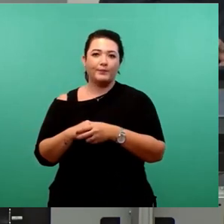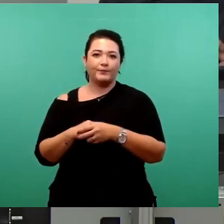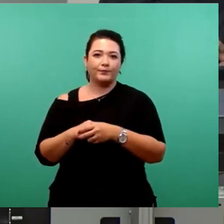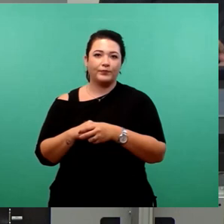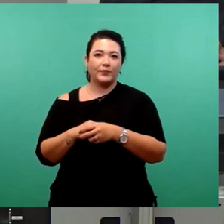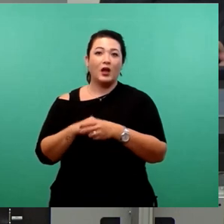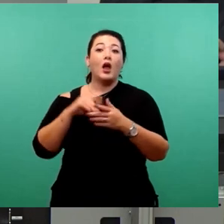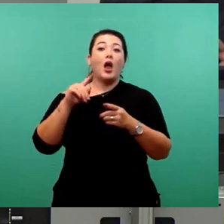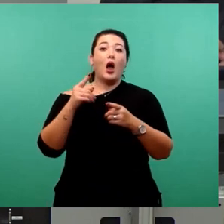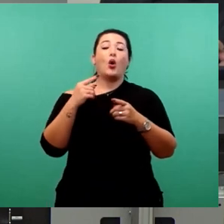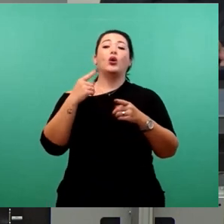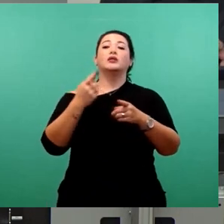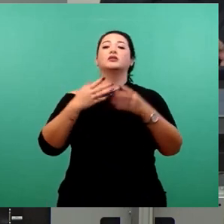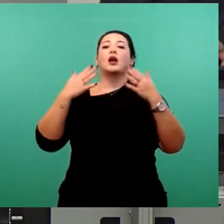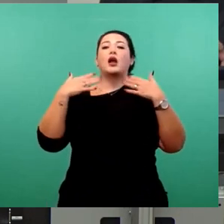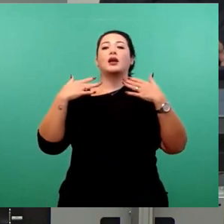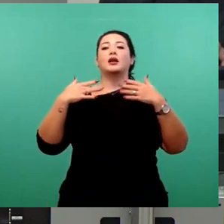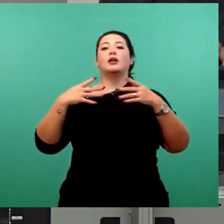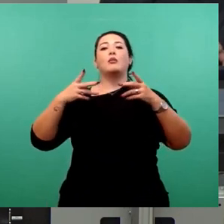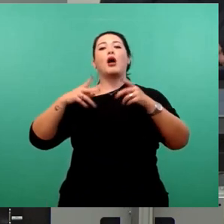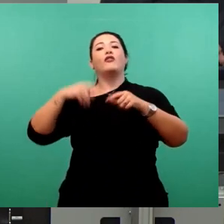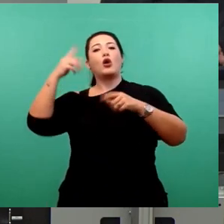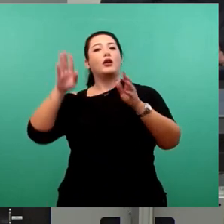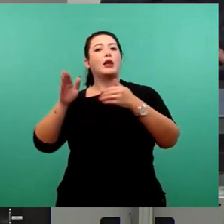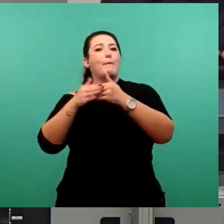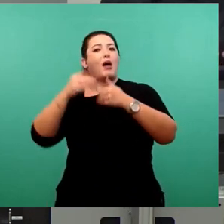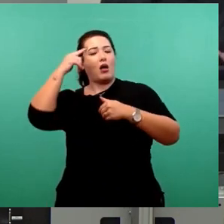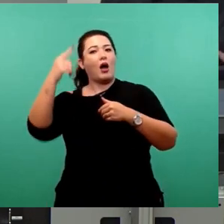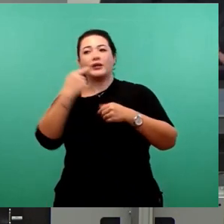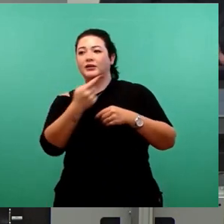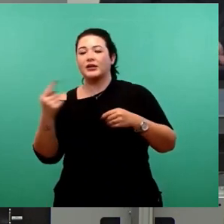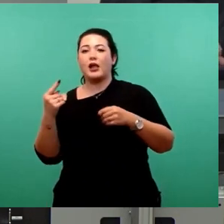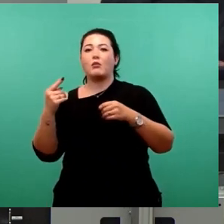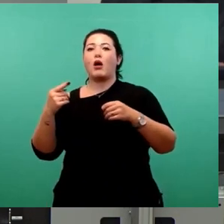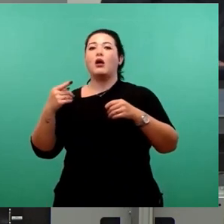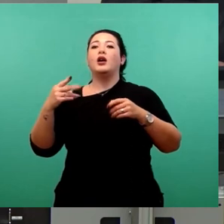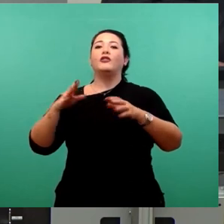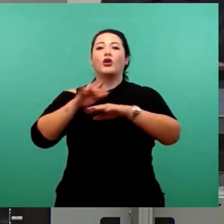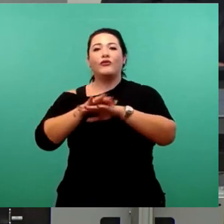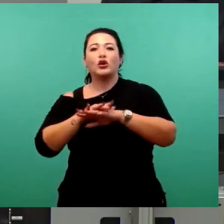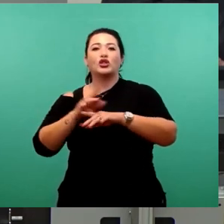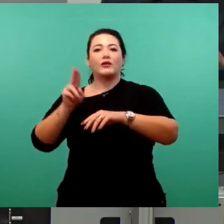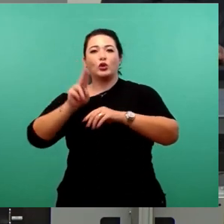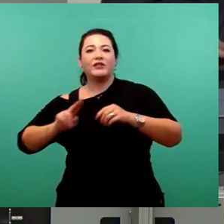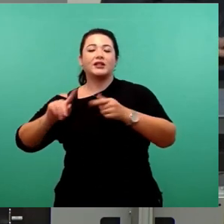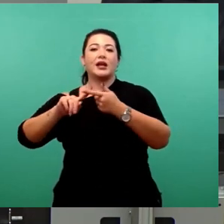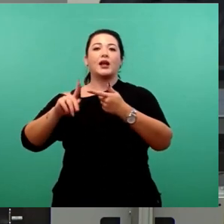Klimaschutzbeirat aus Fraktionsvertretern, den Unternehmen, der Universitäten und der Wirtschaft, sowie Umwelt- und Verkehrsverhältnis berät Stadtrat und